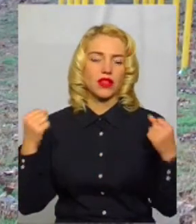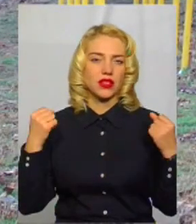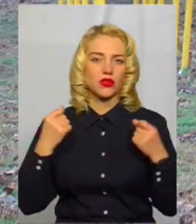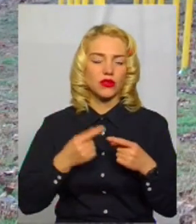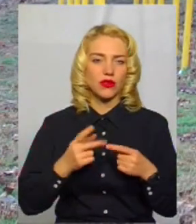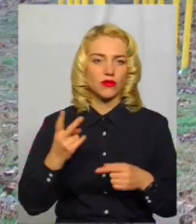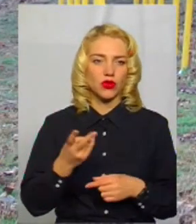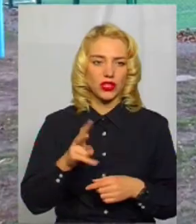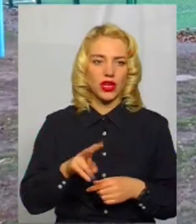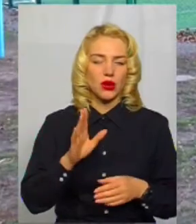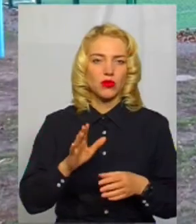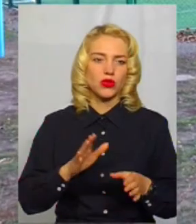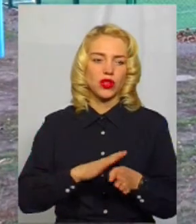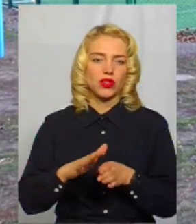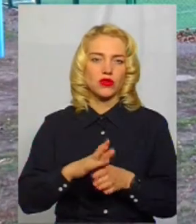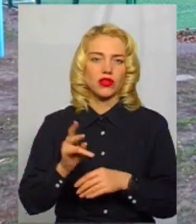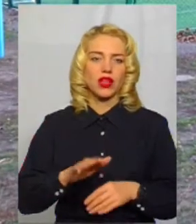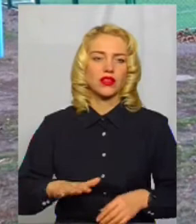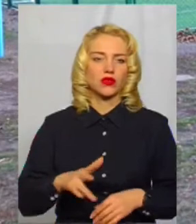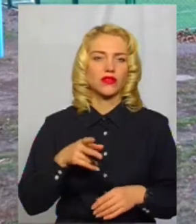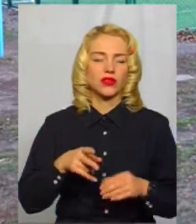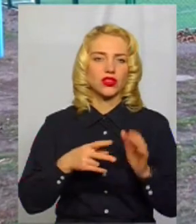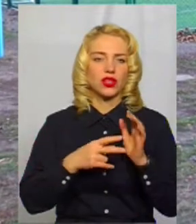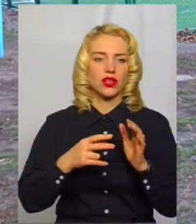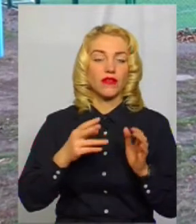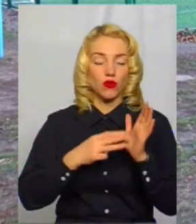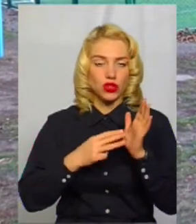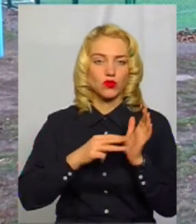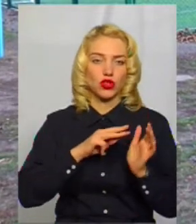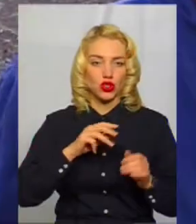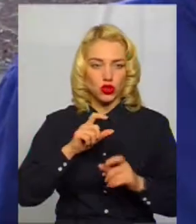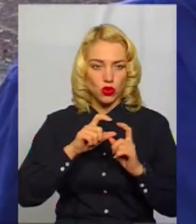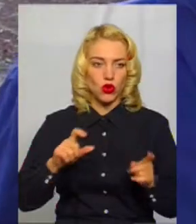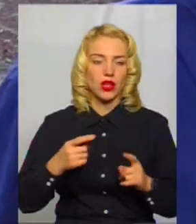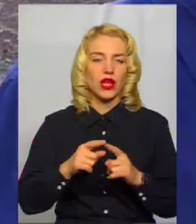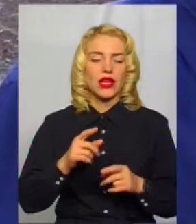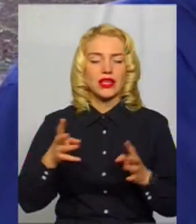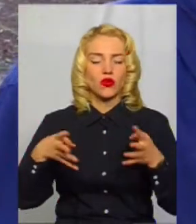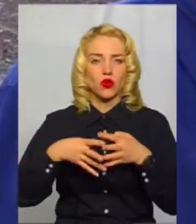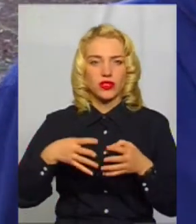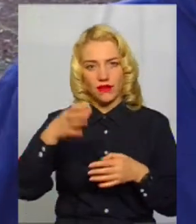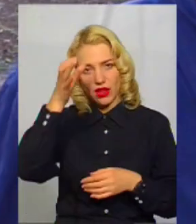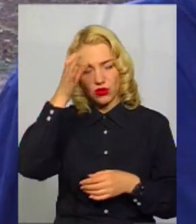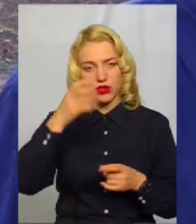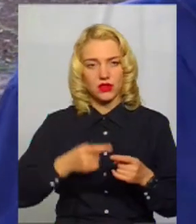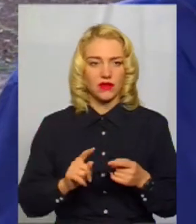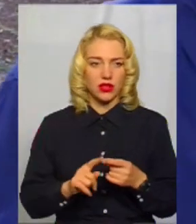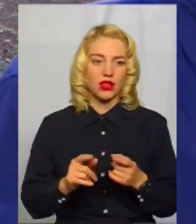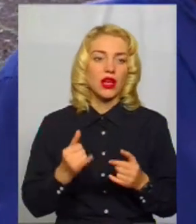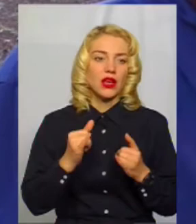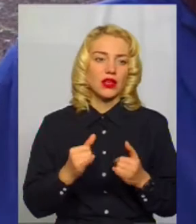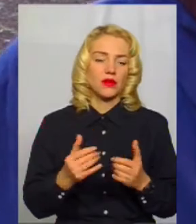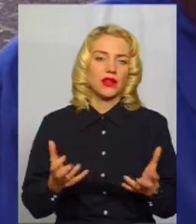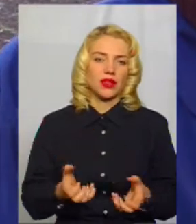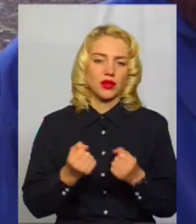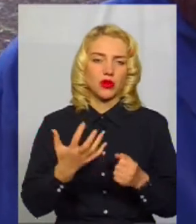території восьмої школи, яка з 2003 року впроваджує інклюзивне навчання. Наразі кожен з проєктів підтримало понад 500 хмельничан,